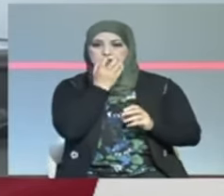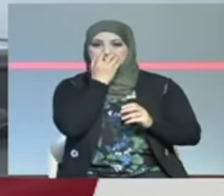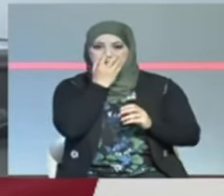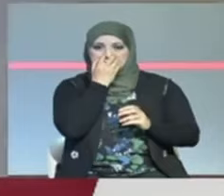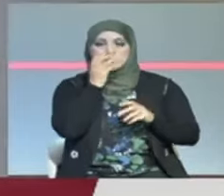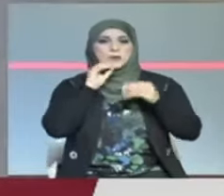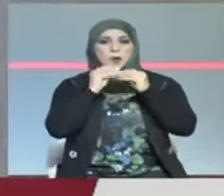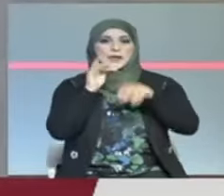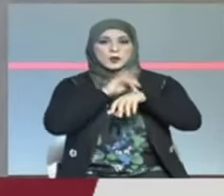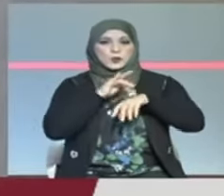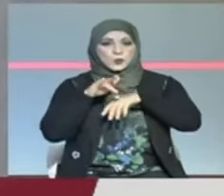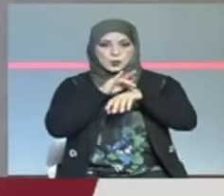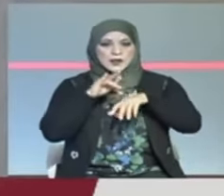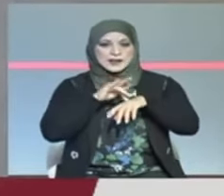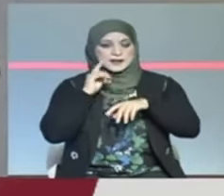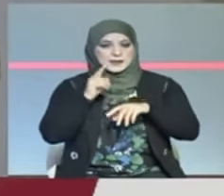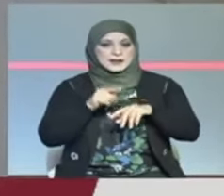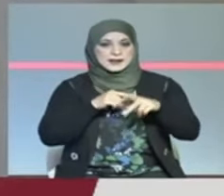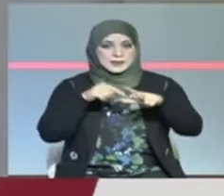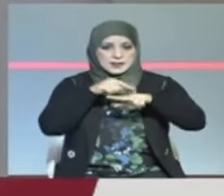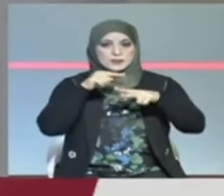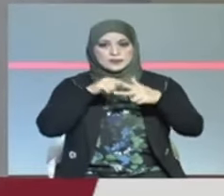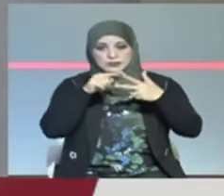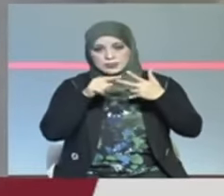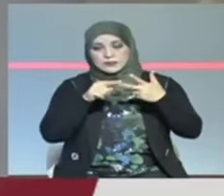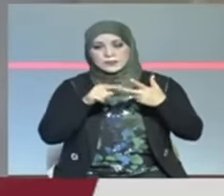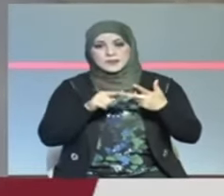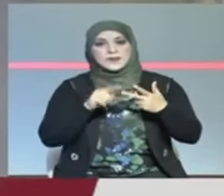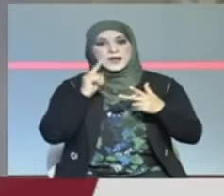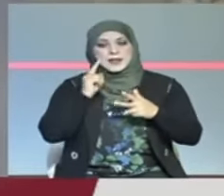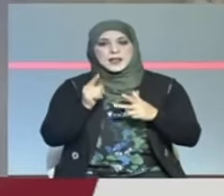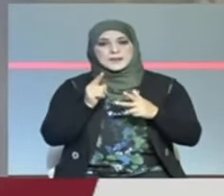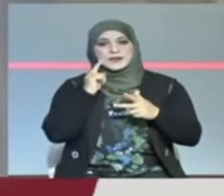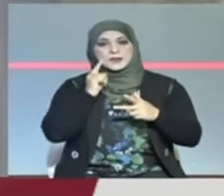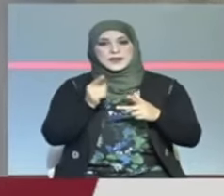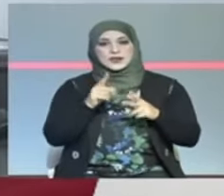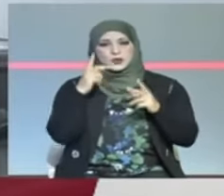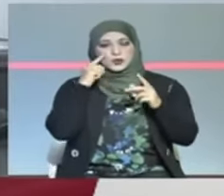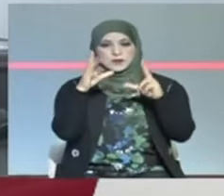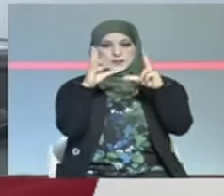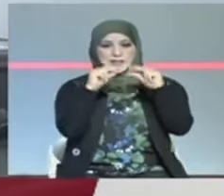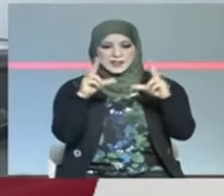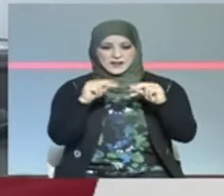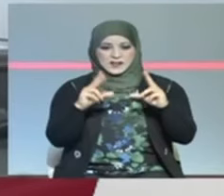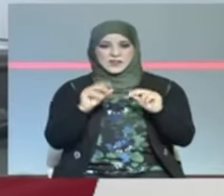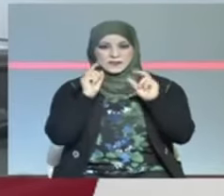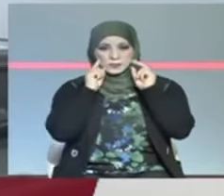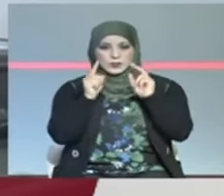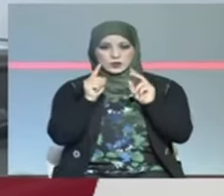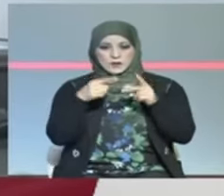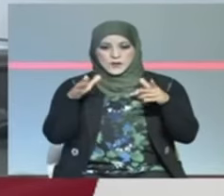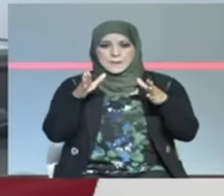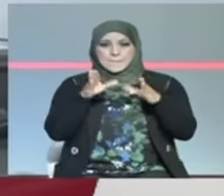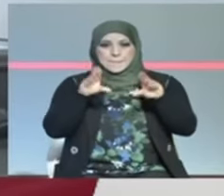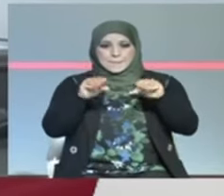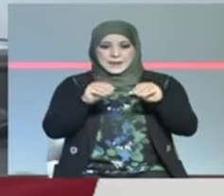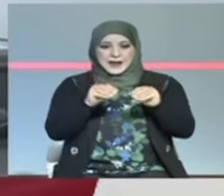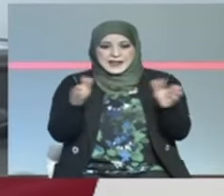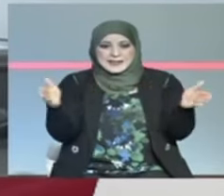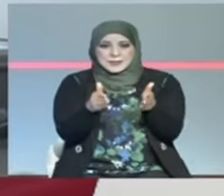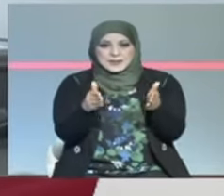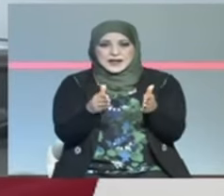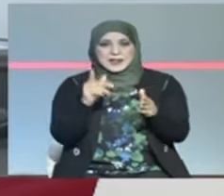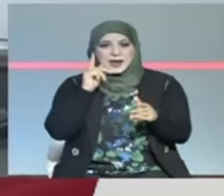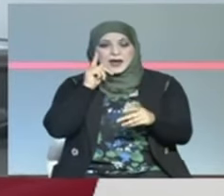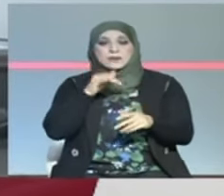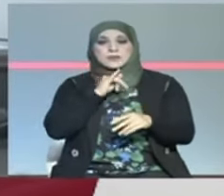الجلدة تسبب المساعد ماذا بينا وقد تصير عملية التعقيم هو فضاء ضيق ما يكونش شخص